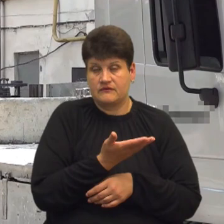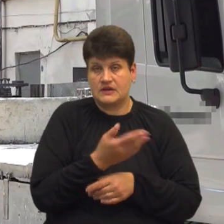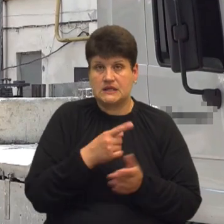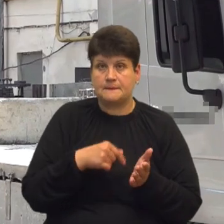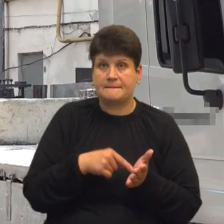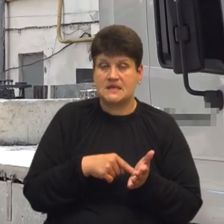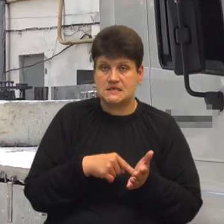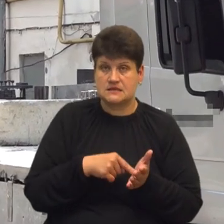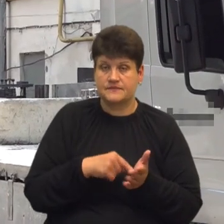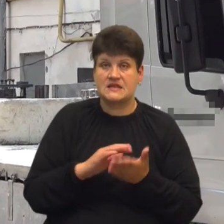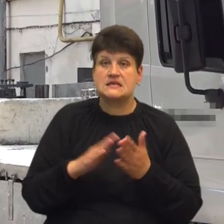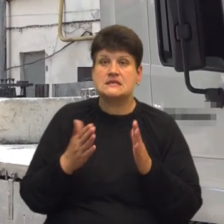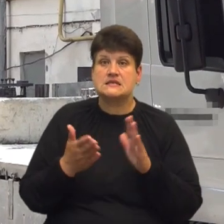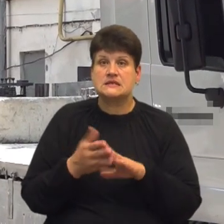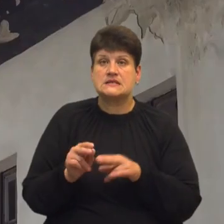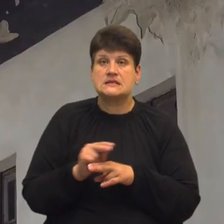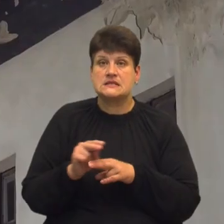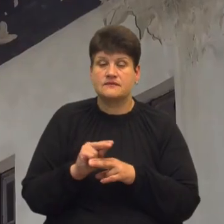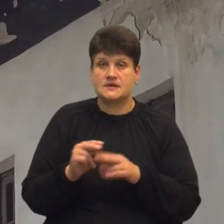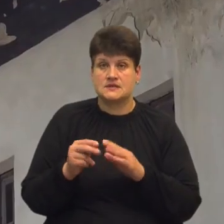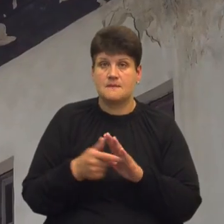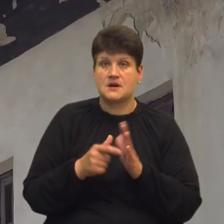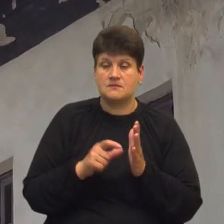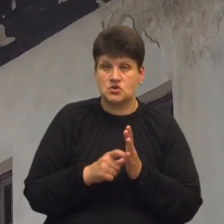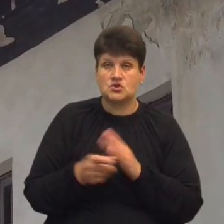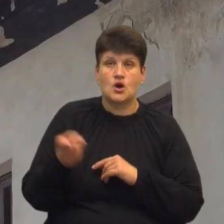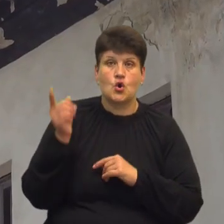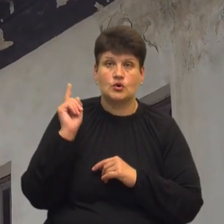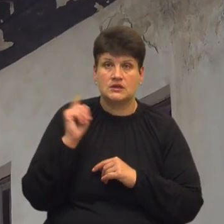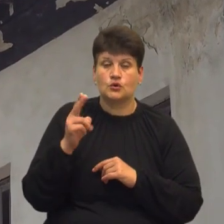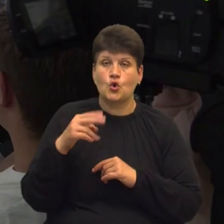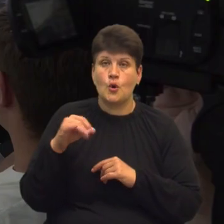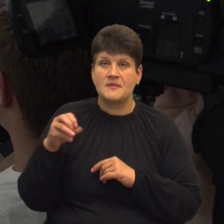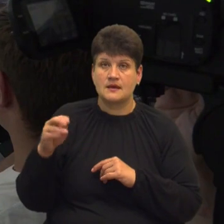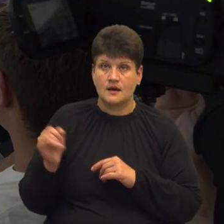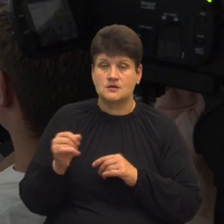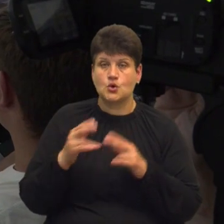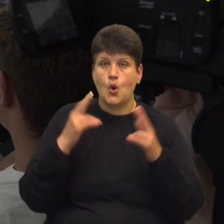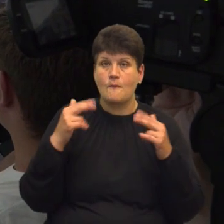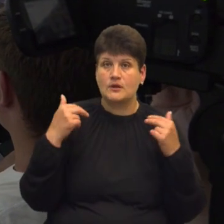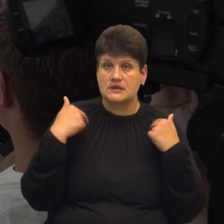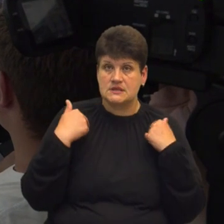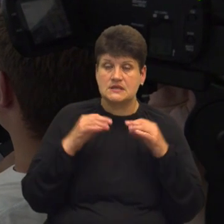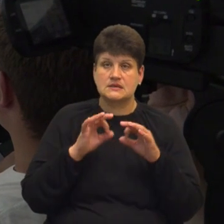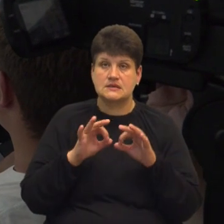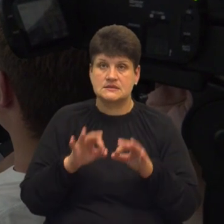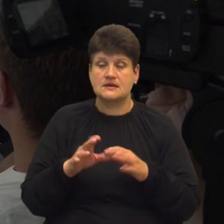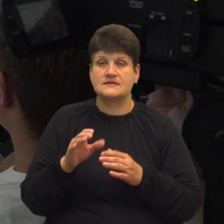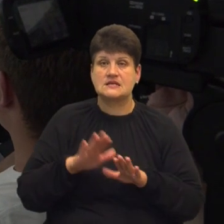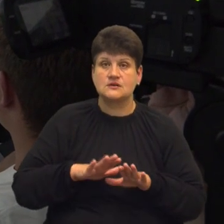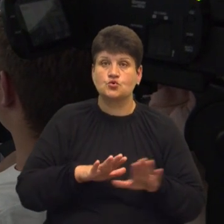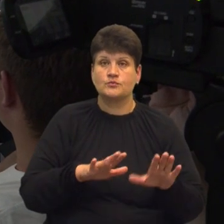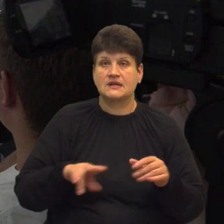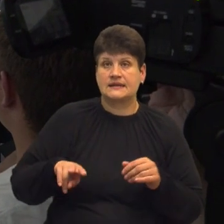Ситуацію з реставрацією приміщень колишнього домініканського монастиря Архекатедрального собору прокоментував під час брифінгу заступник